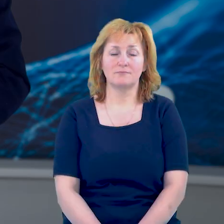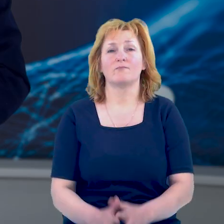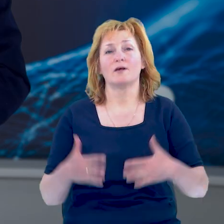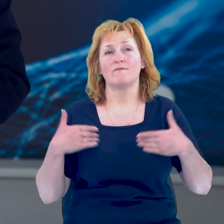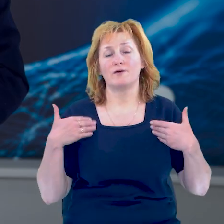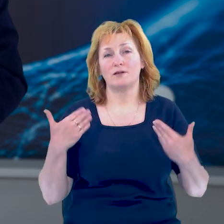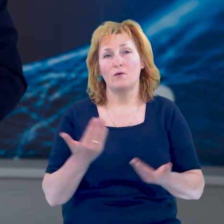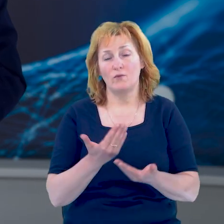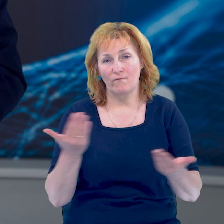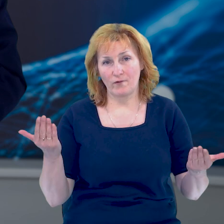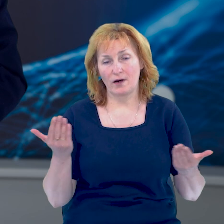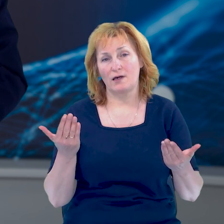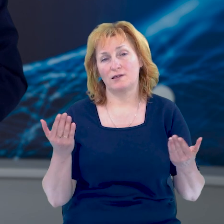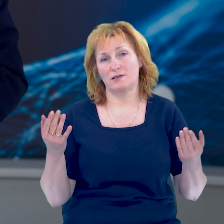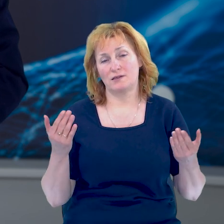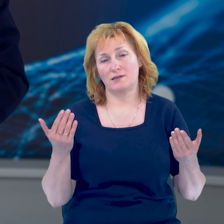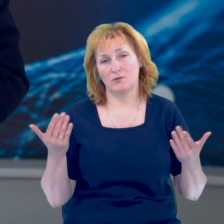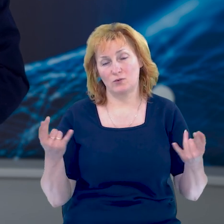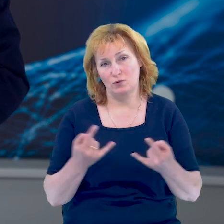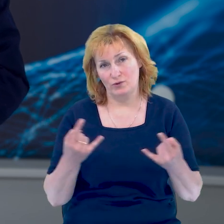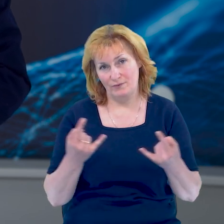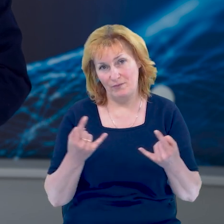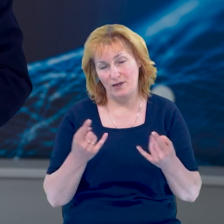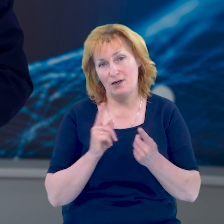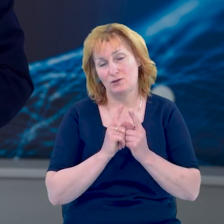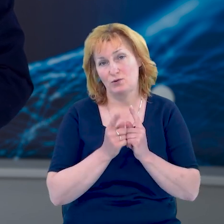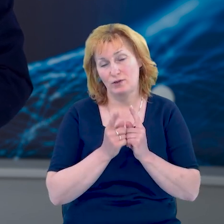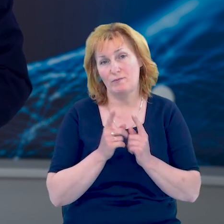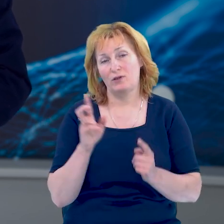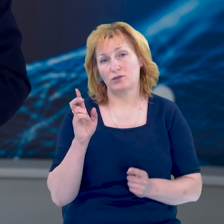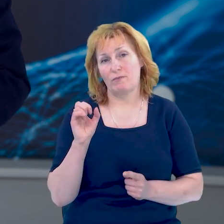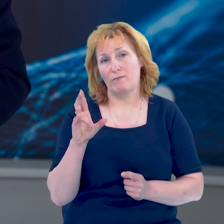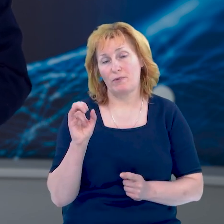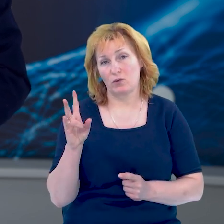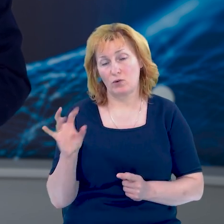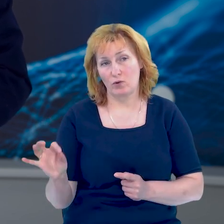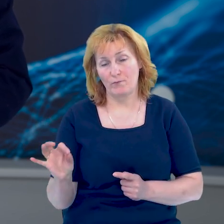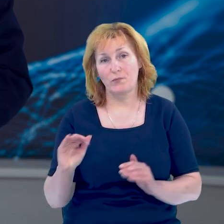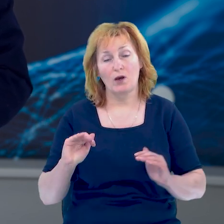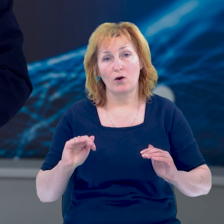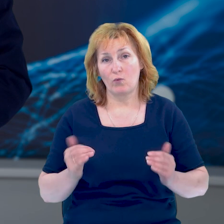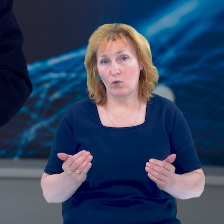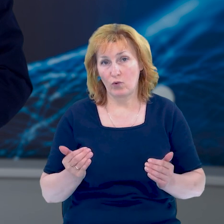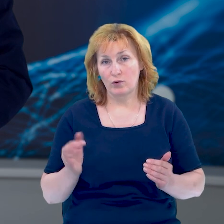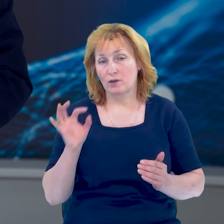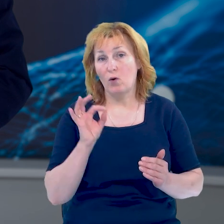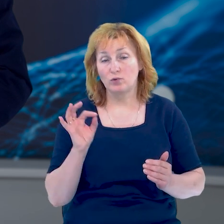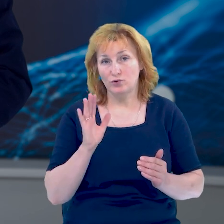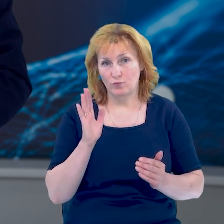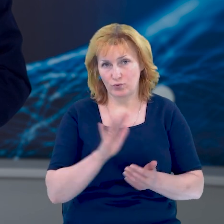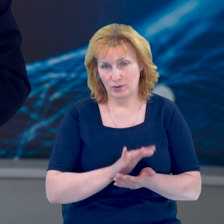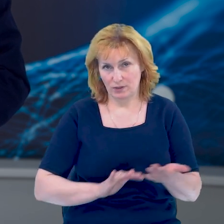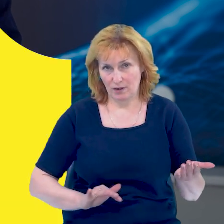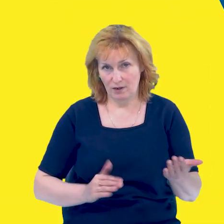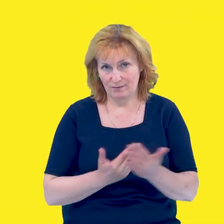Вітаю! ефірі Суспільне новини. У студії Гордій Єрмак. Сурдопереклад Людмила Бабенко. Коротко про те, що сьогодні у випуску.